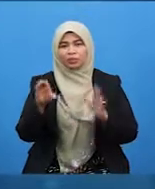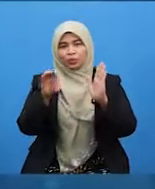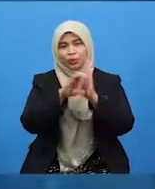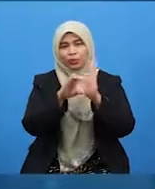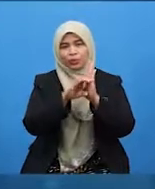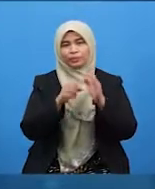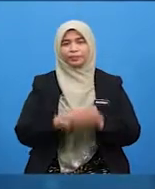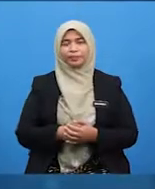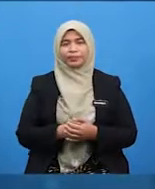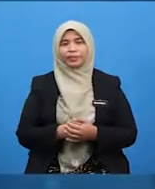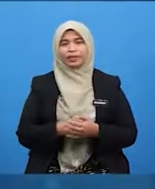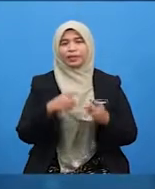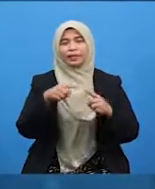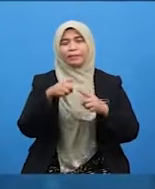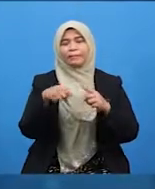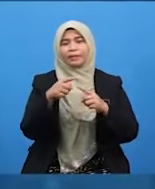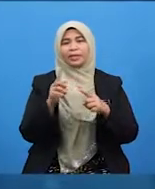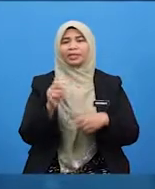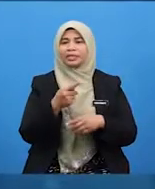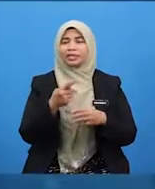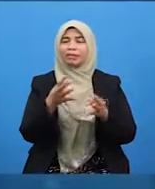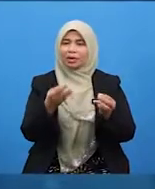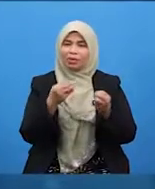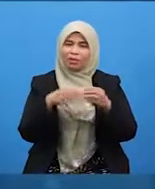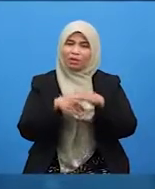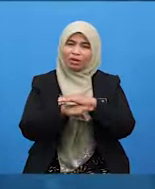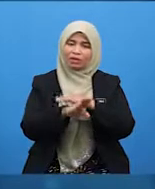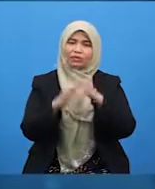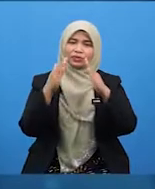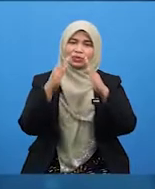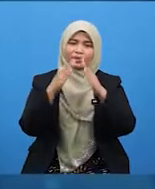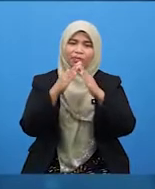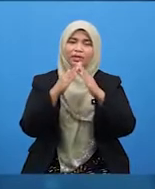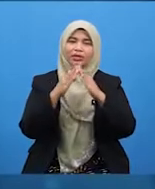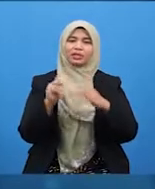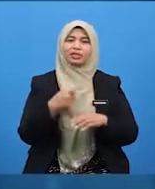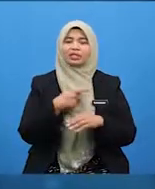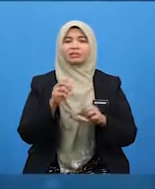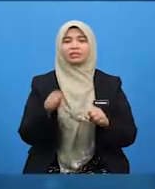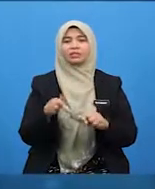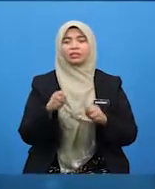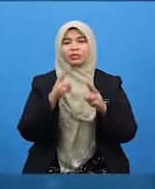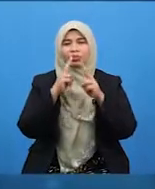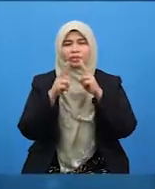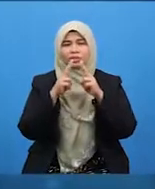Contohnya, apabila kita nak masuk rumah, kita perlu memberi salam.